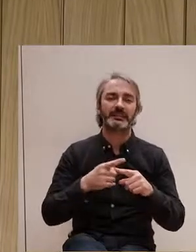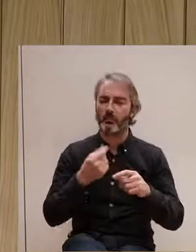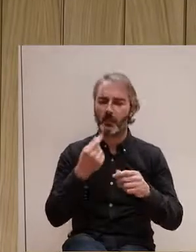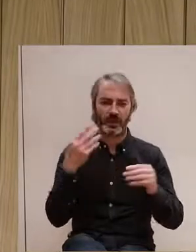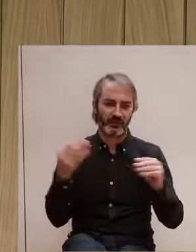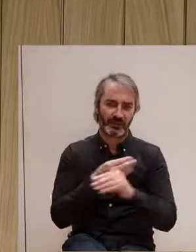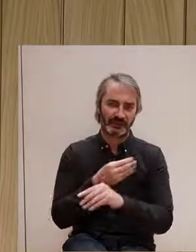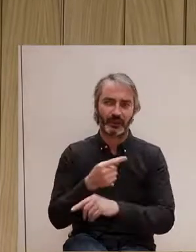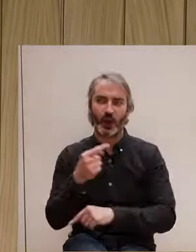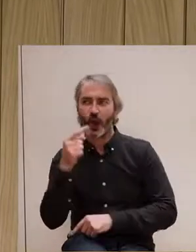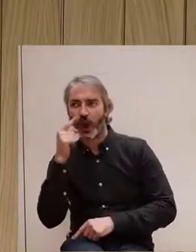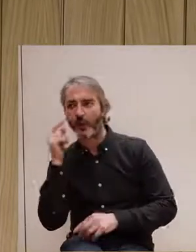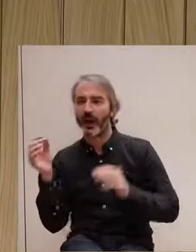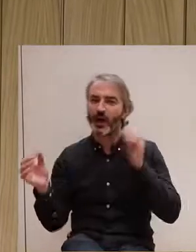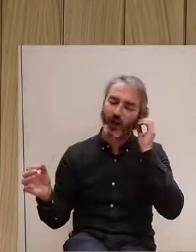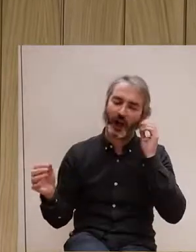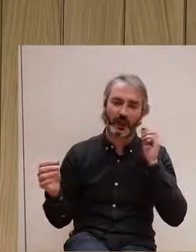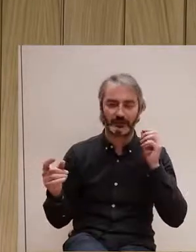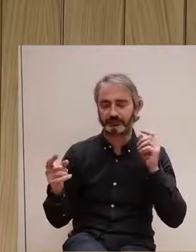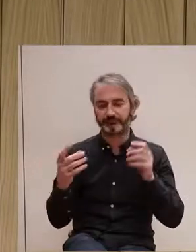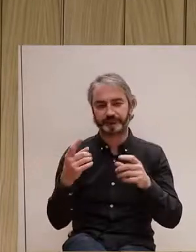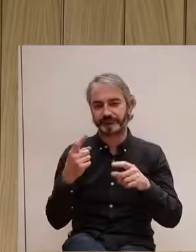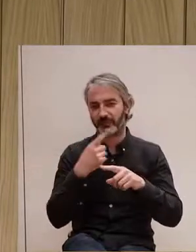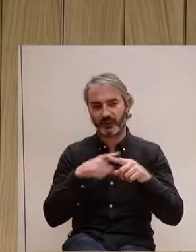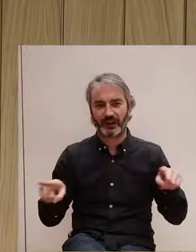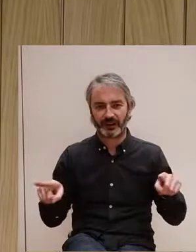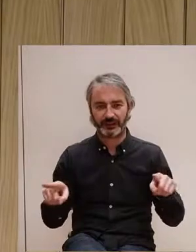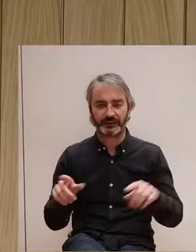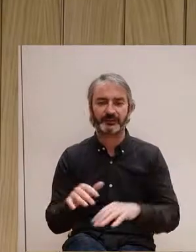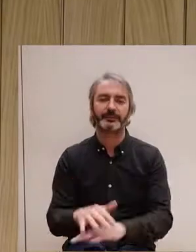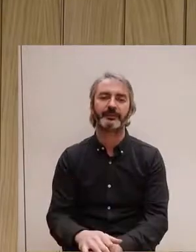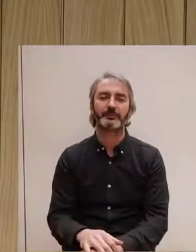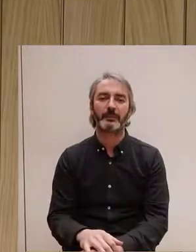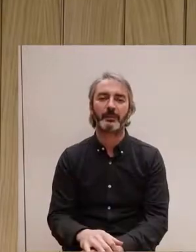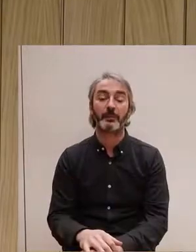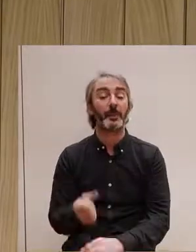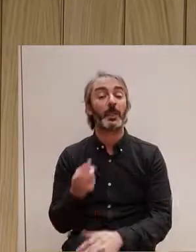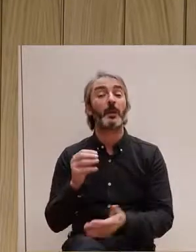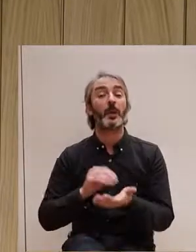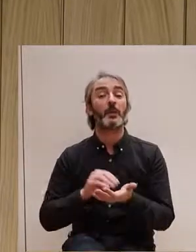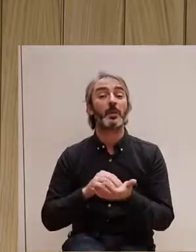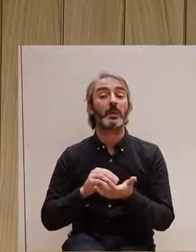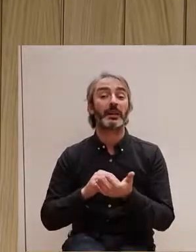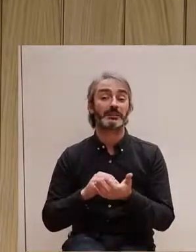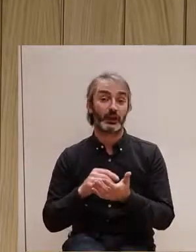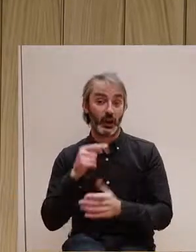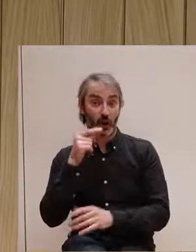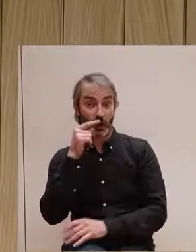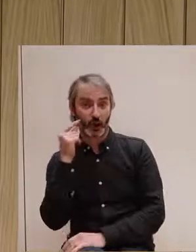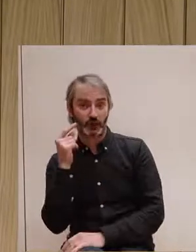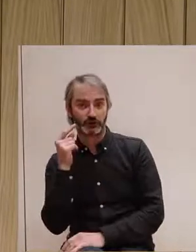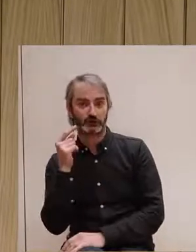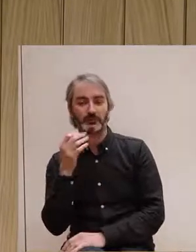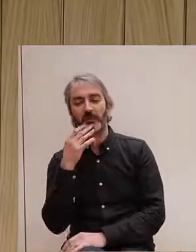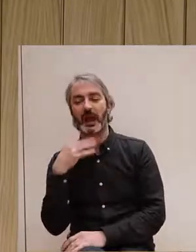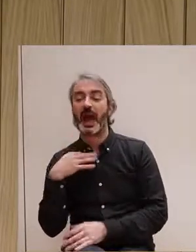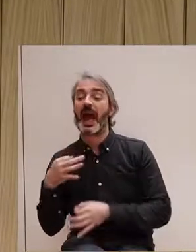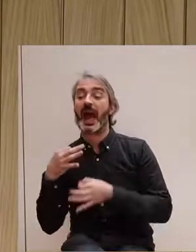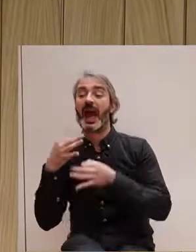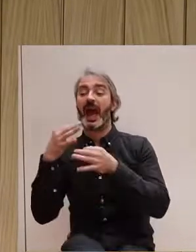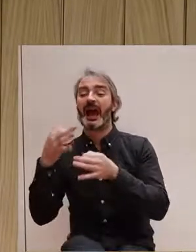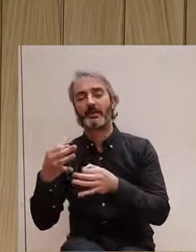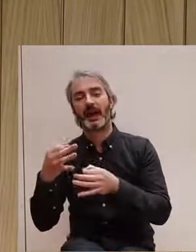i persones socialitzades com a noies, no? Què passa? Moltes vegades els nois arriben a les relacions sexuals